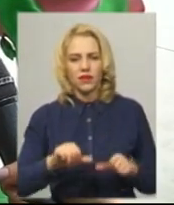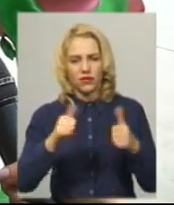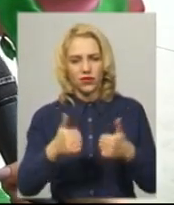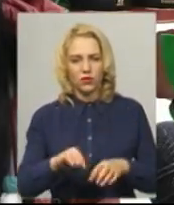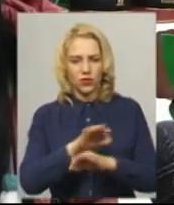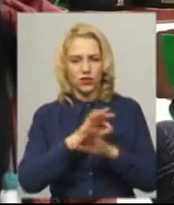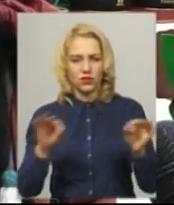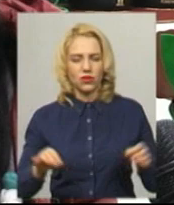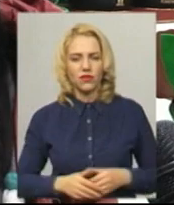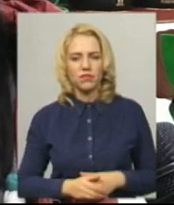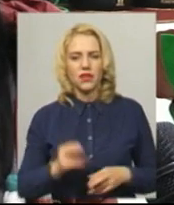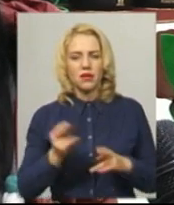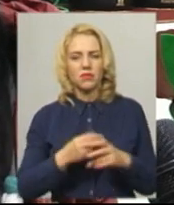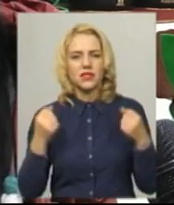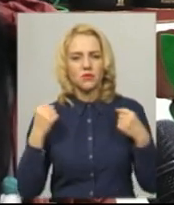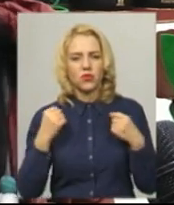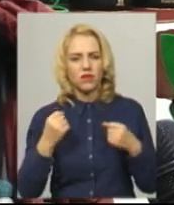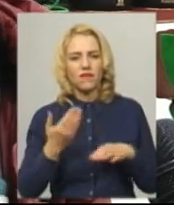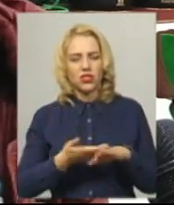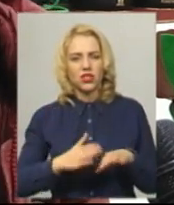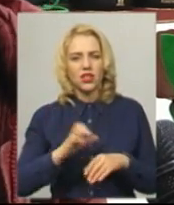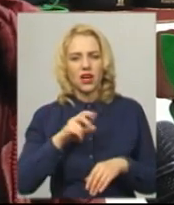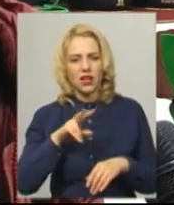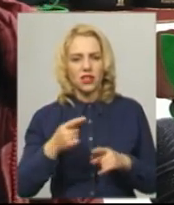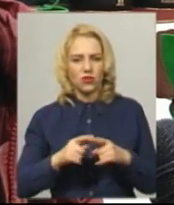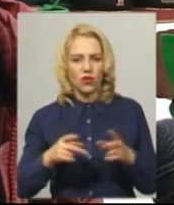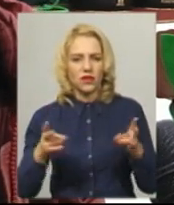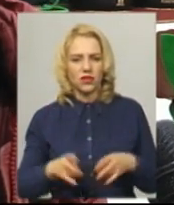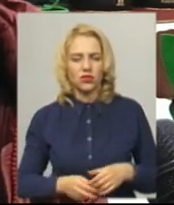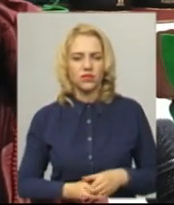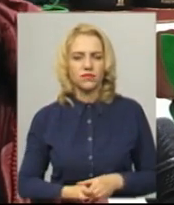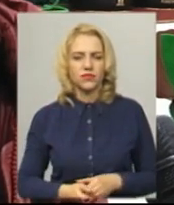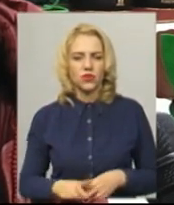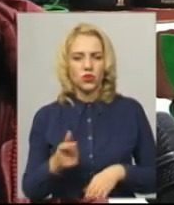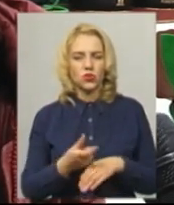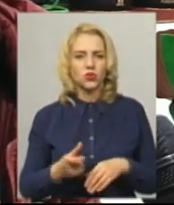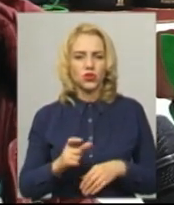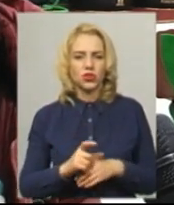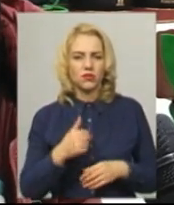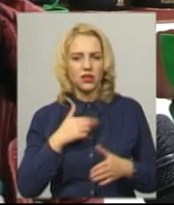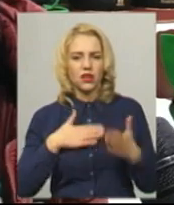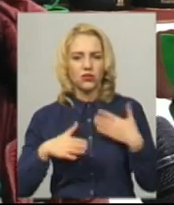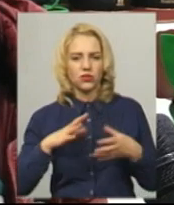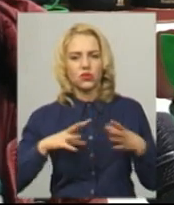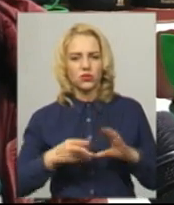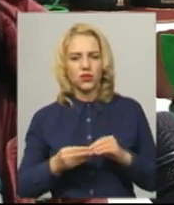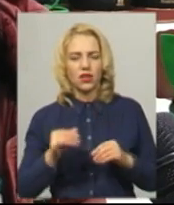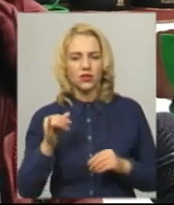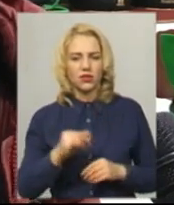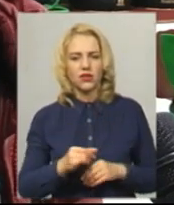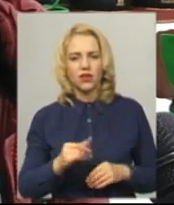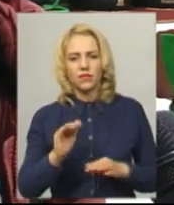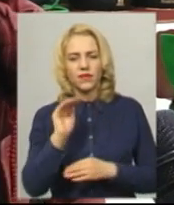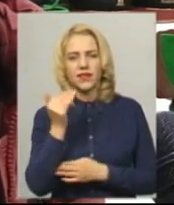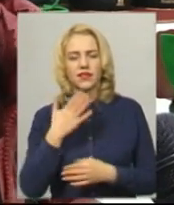чудова. Вид спорту важкий, але воно то варто. Дуже мене радують результати, і